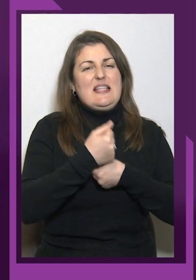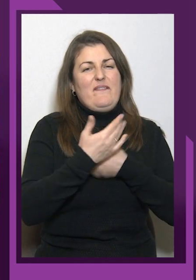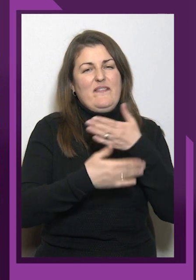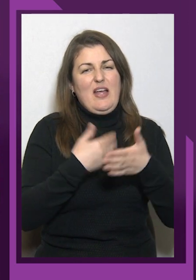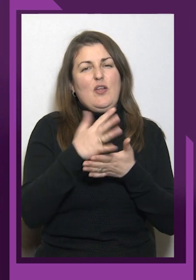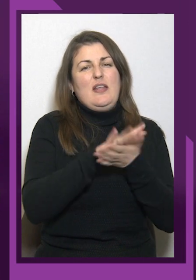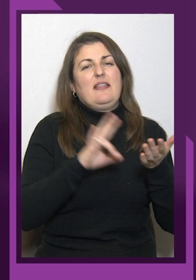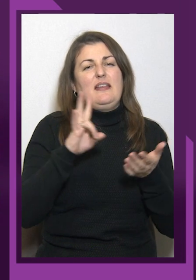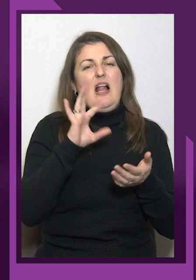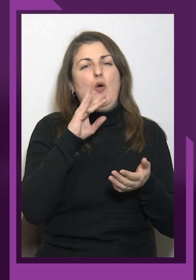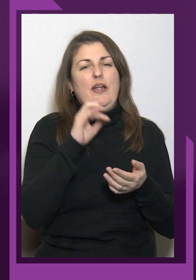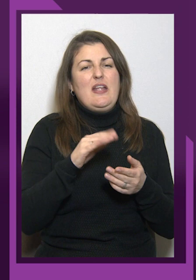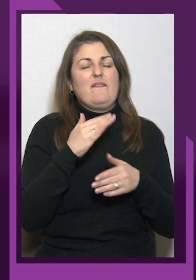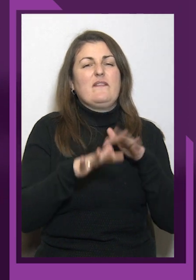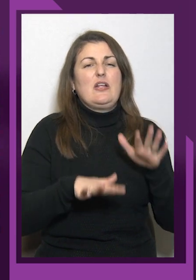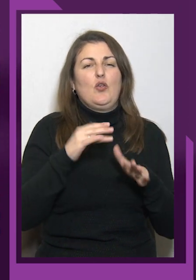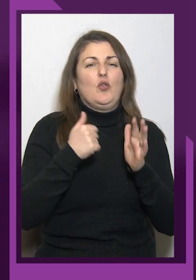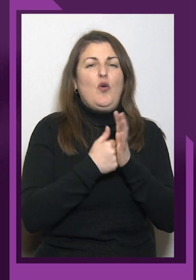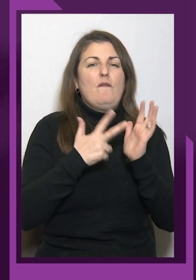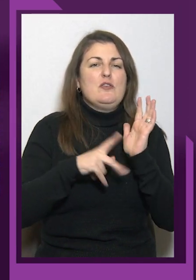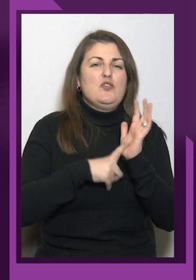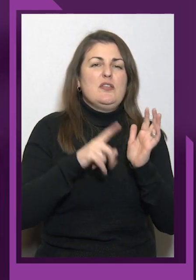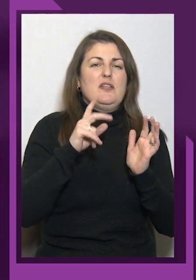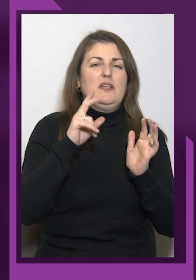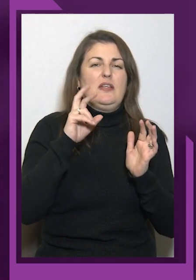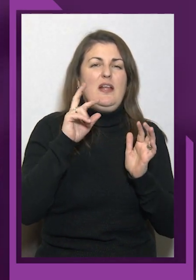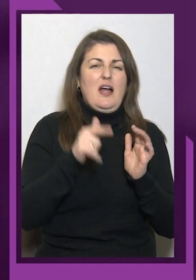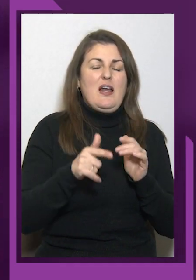та Антон Крюков в категорії до 107 кг.